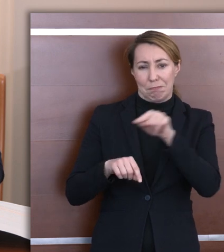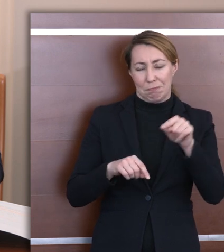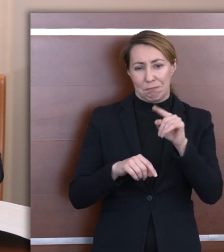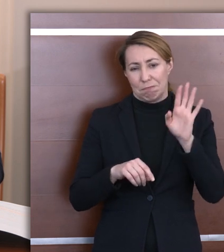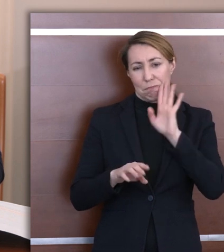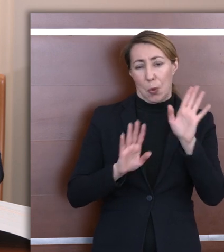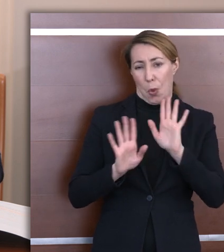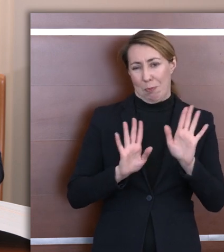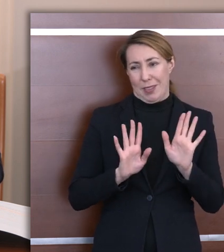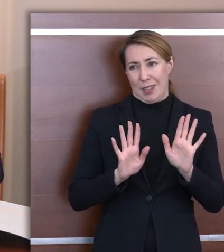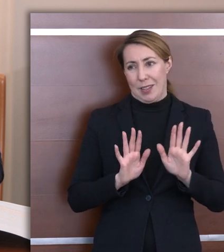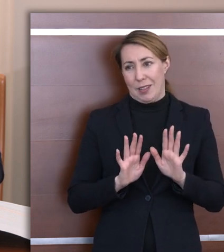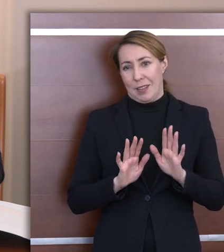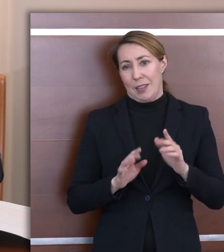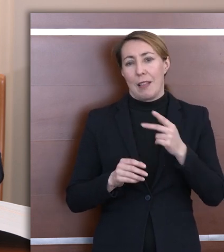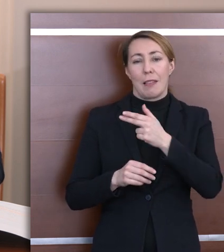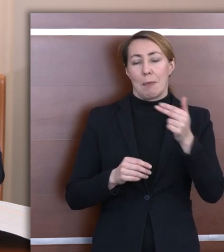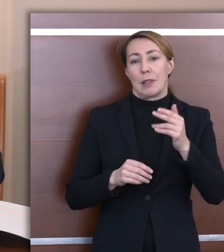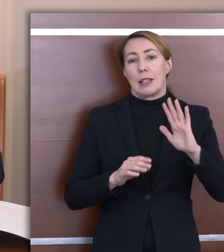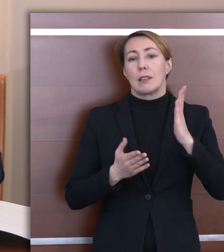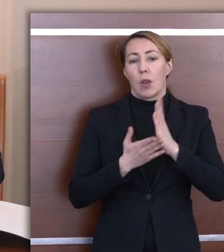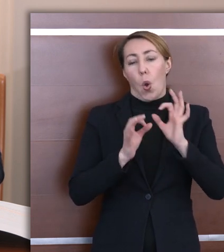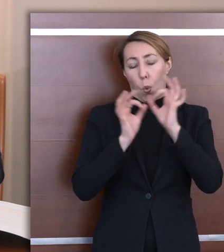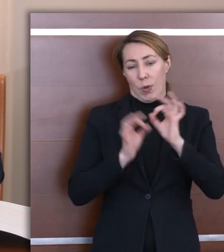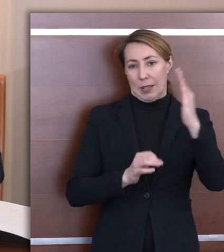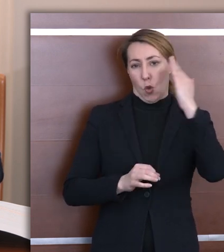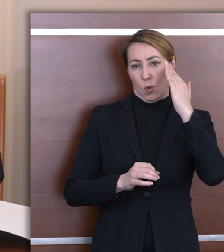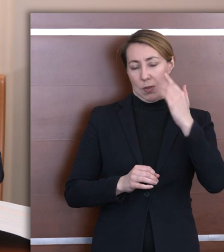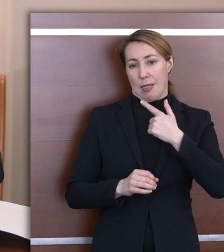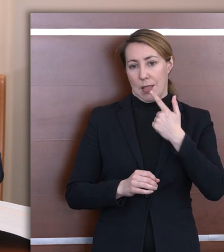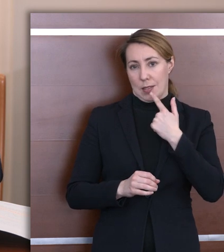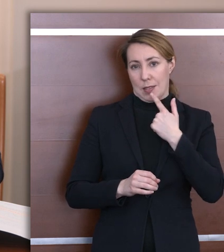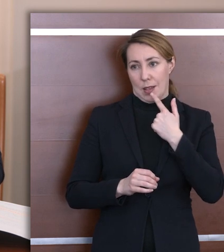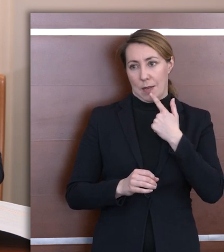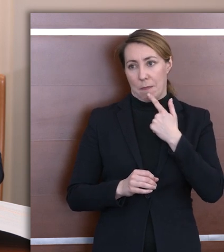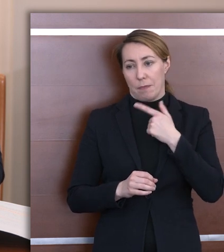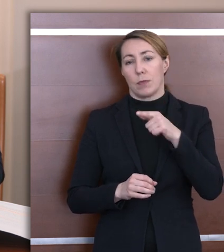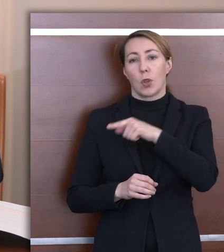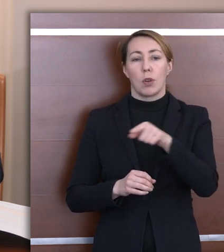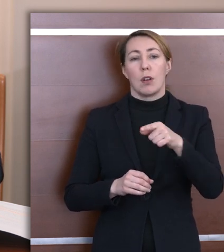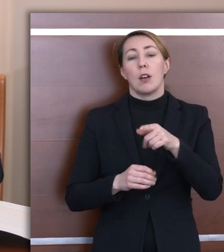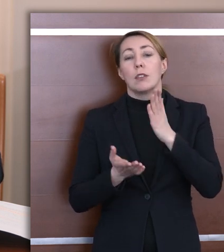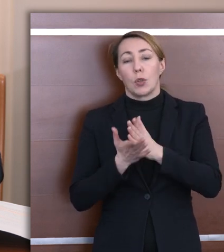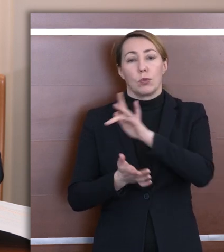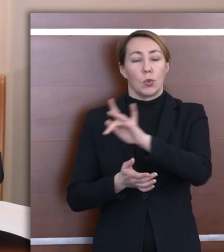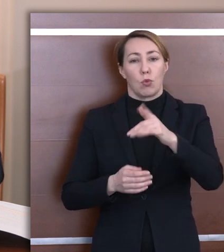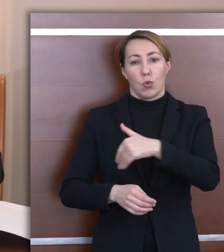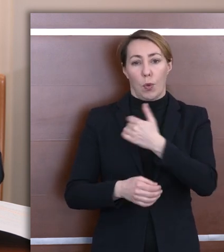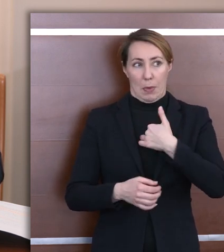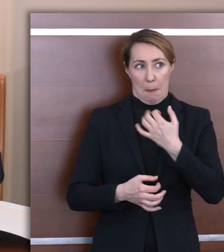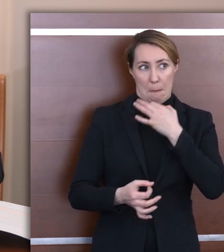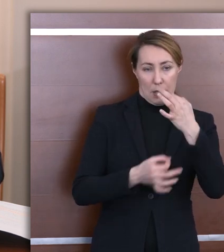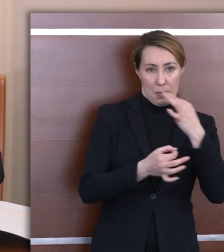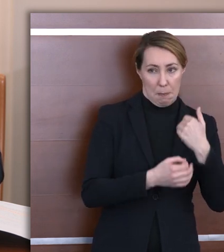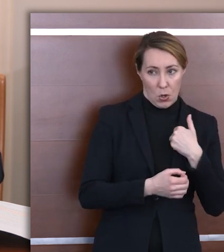deklaracja odnośnie znajomości języka migowego wśród nauczycieli tych szkół, do których skierowaliśmy ankietę. To